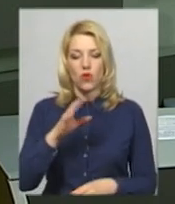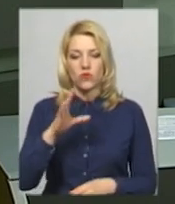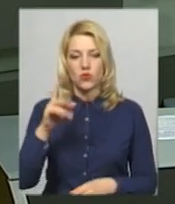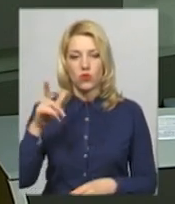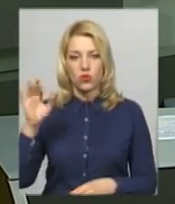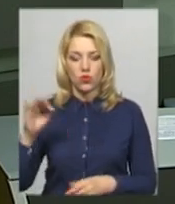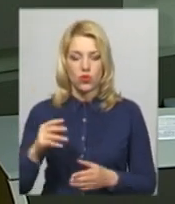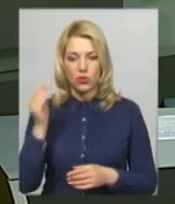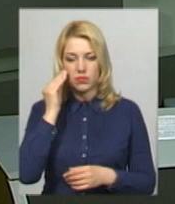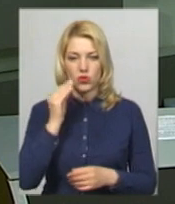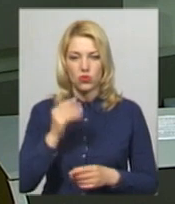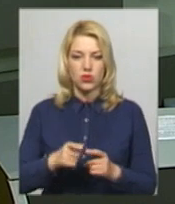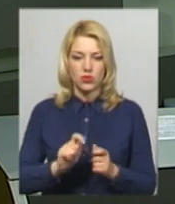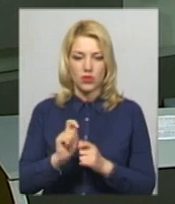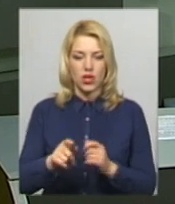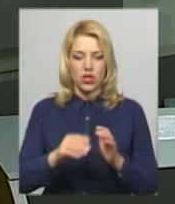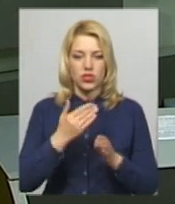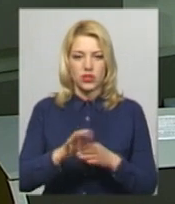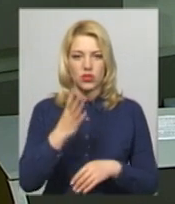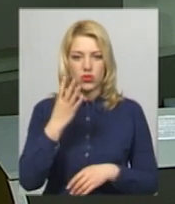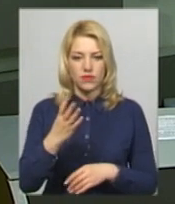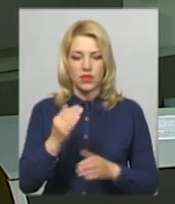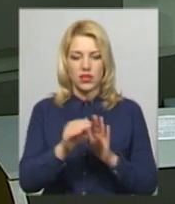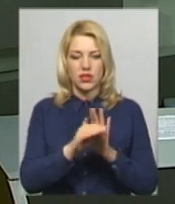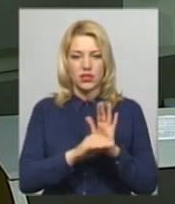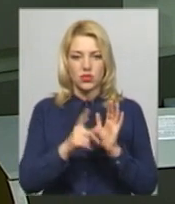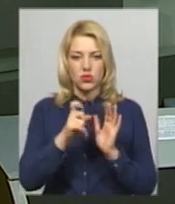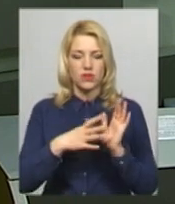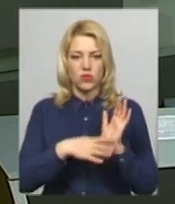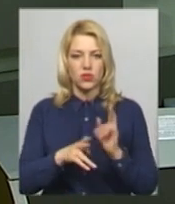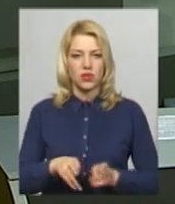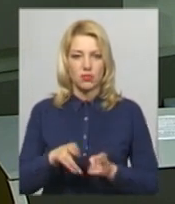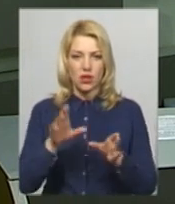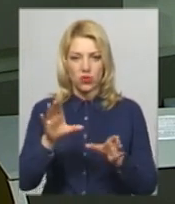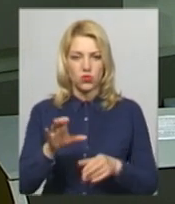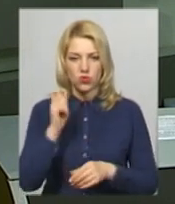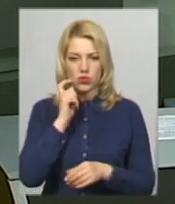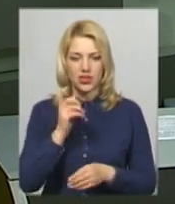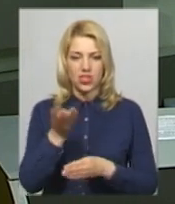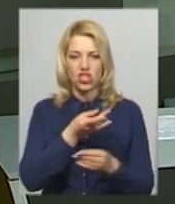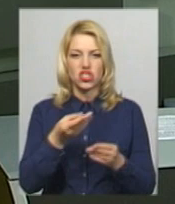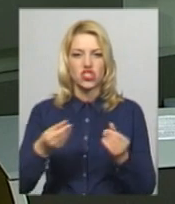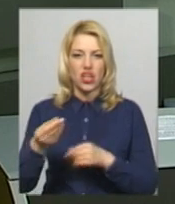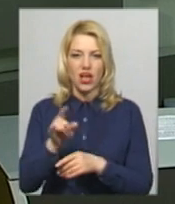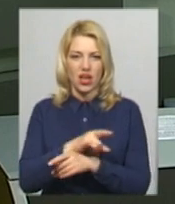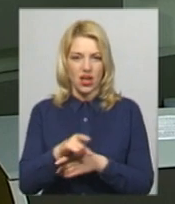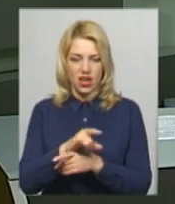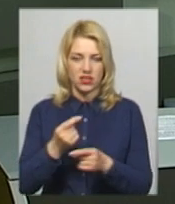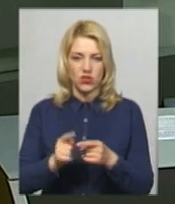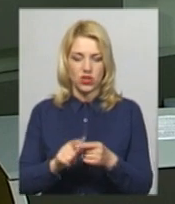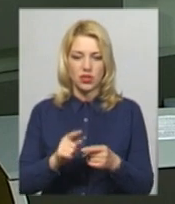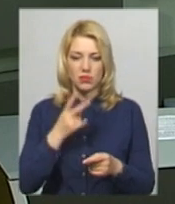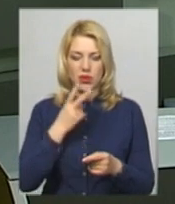підозрюваним інкримінують частину 4 статті 190 Кримінального кодексу України, а саме шахрайство. Її санкція